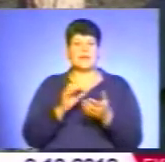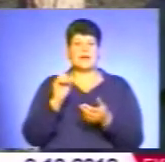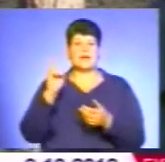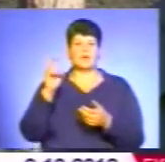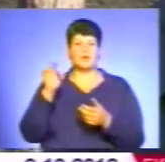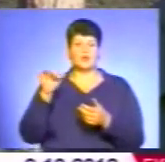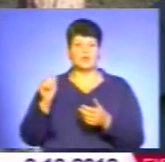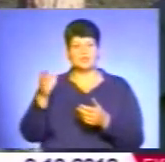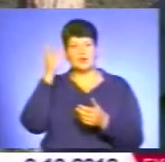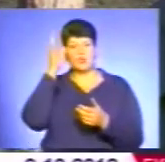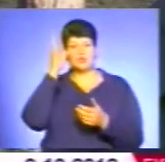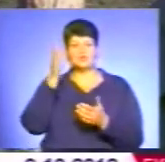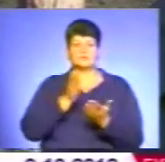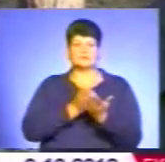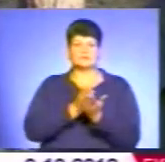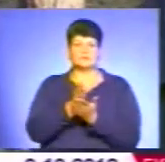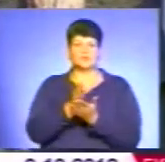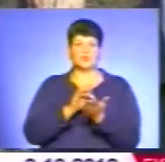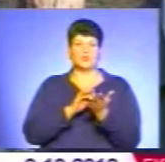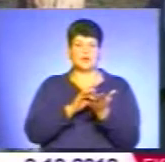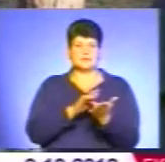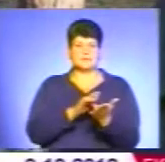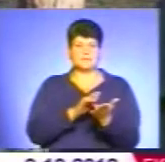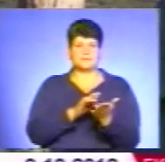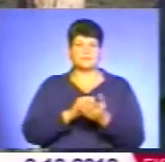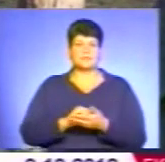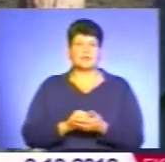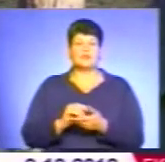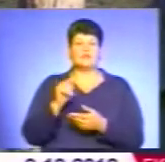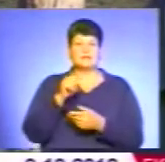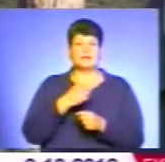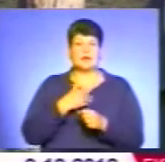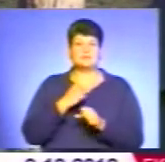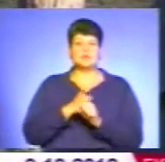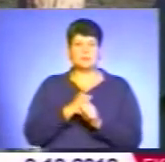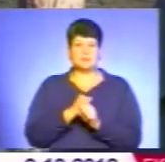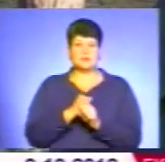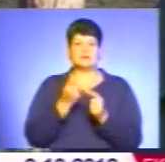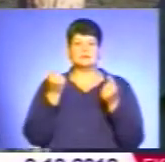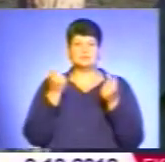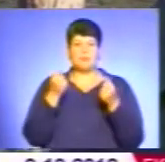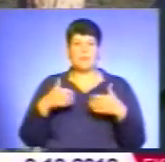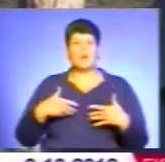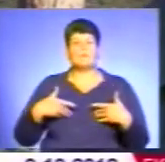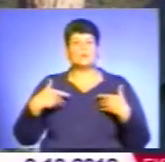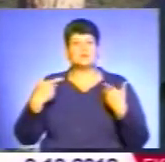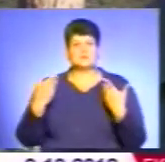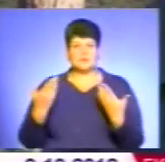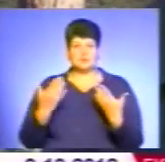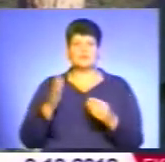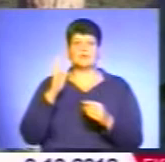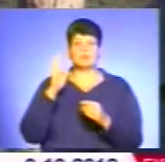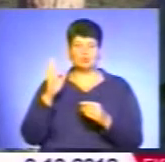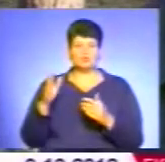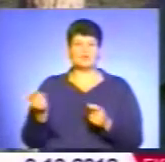научний, можна сказати, екологічний туризм. І вони нам зробили такі пропозиції, що вони будуть